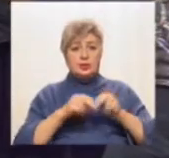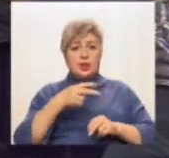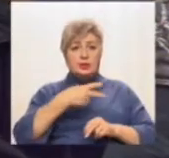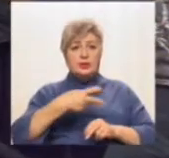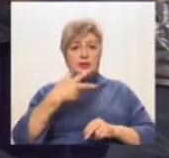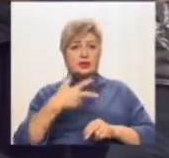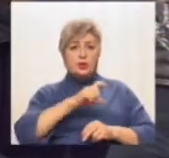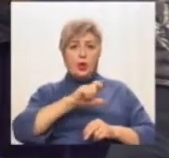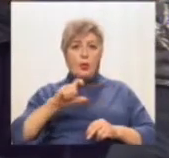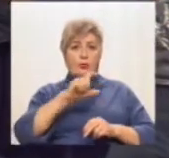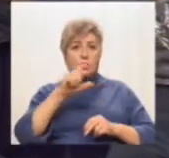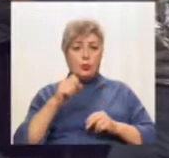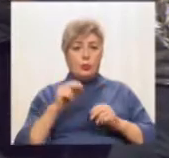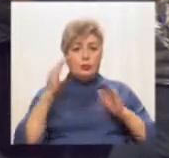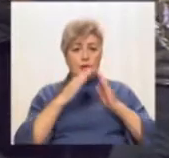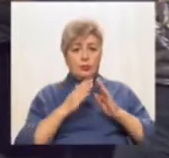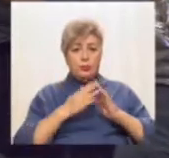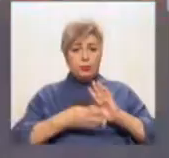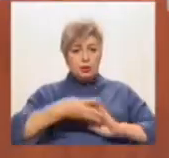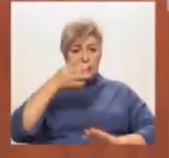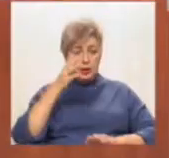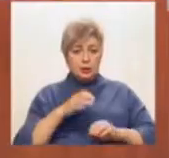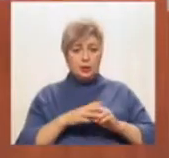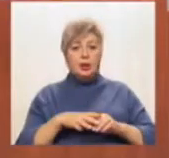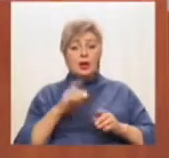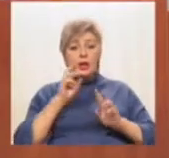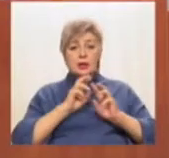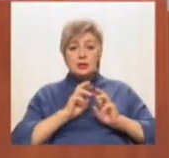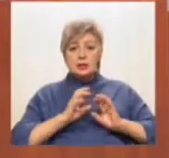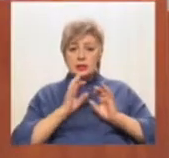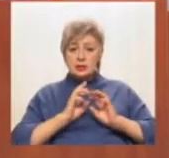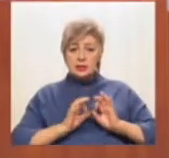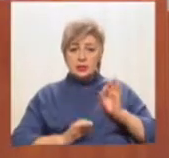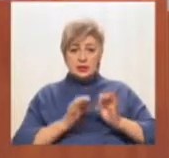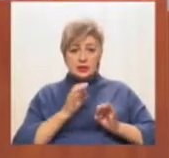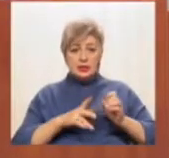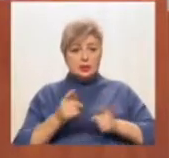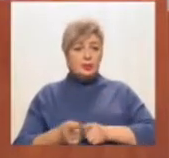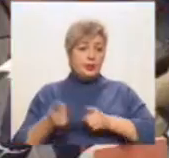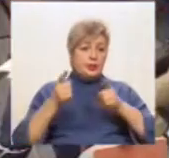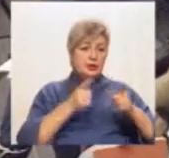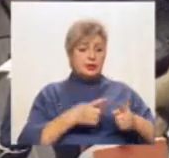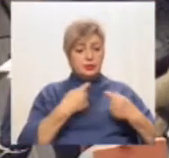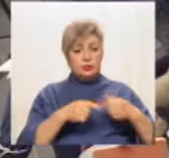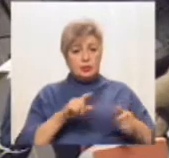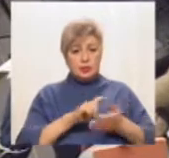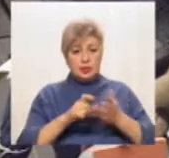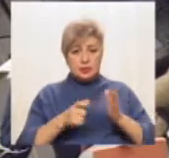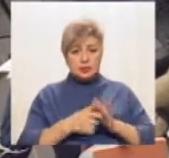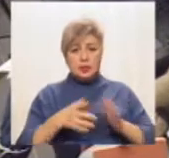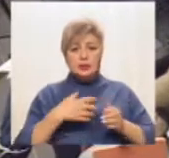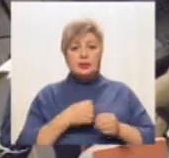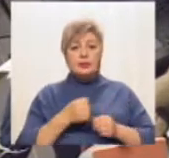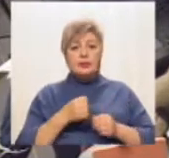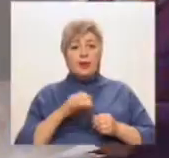Сідання розпочалося на годину пізніше. Його перенесли в інший зал. У попередньому не вистачило місця. Позивачем у справі виступає школа